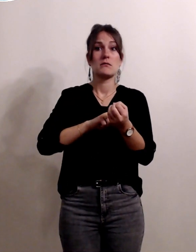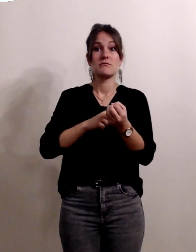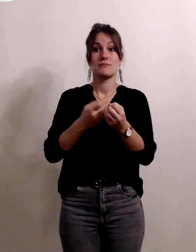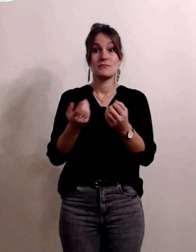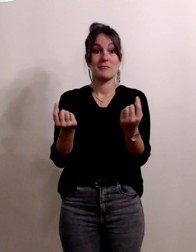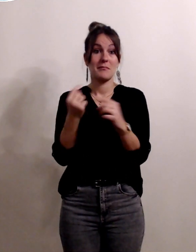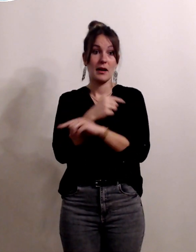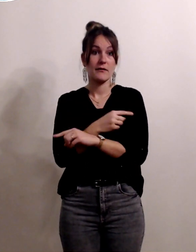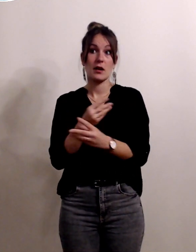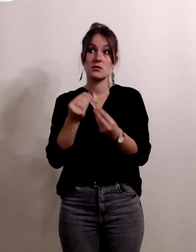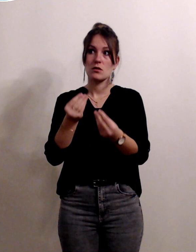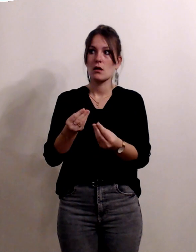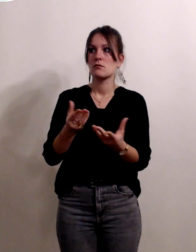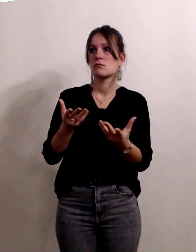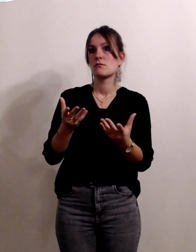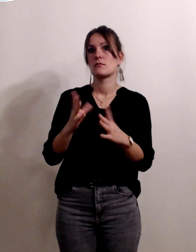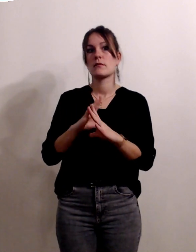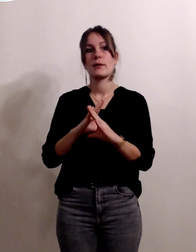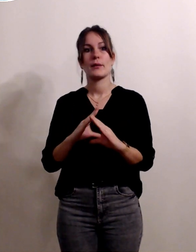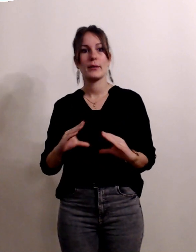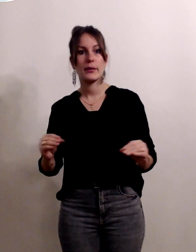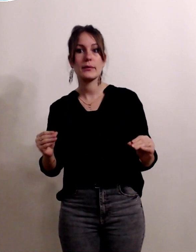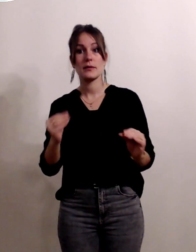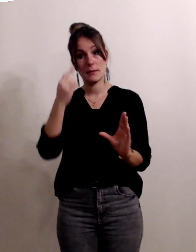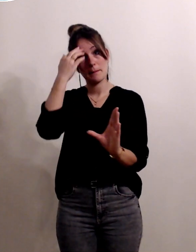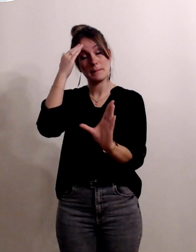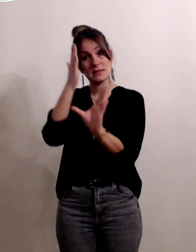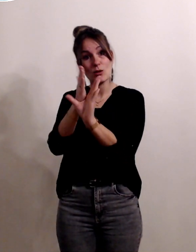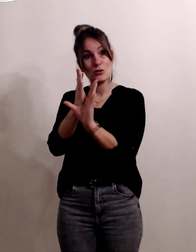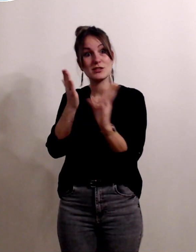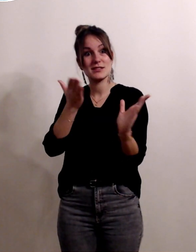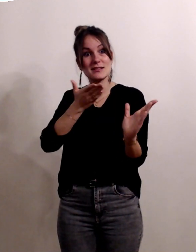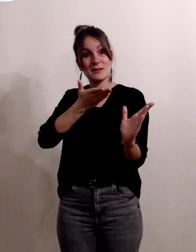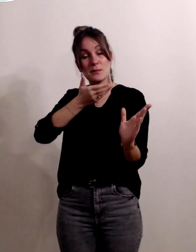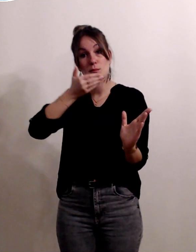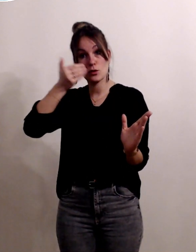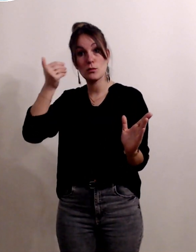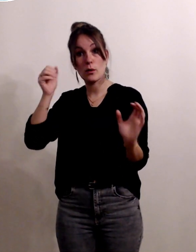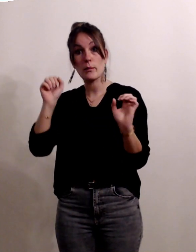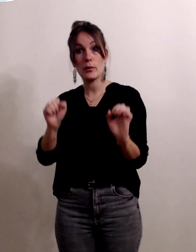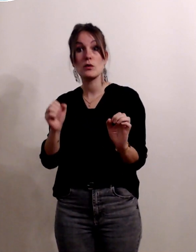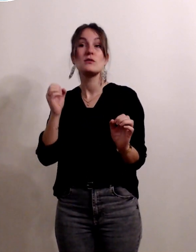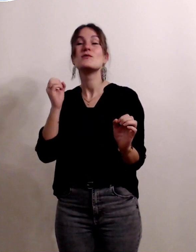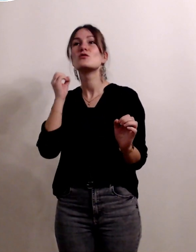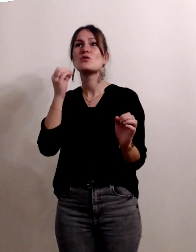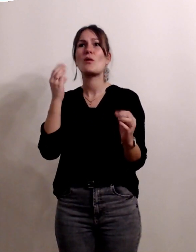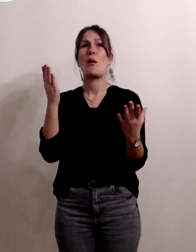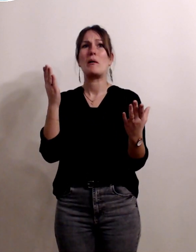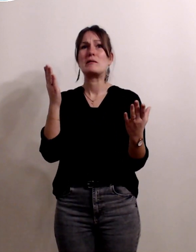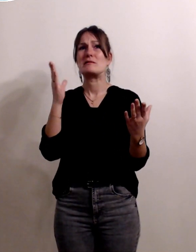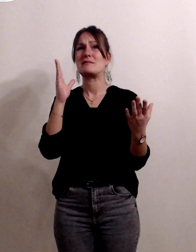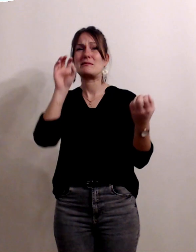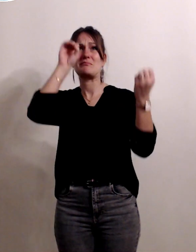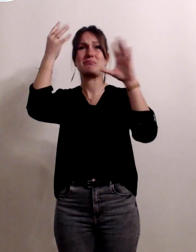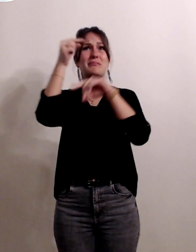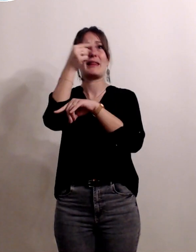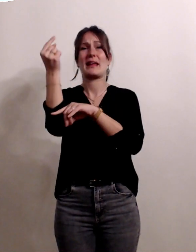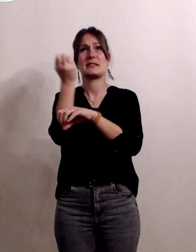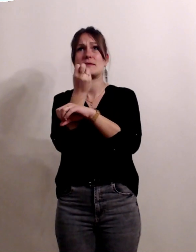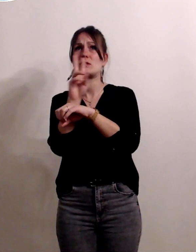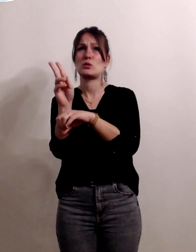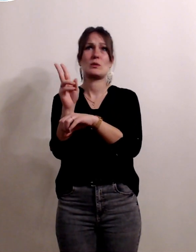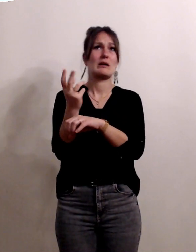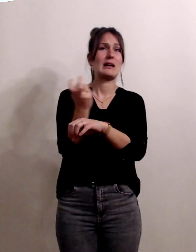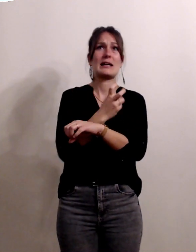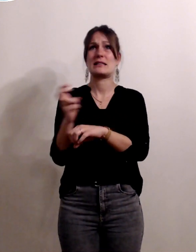voilà l'impact psychologique de quelque chose qui pourrait être imaginé comme